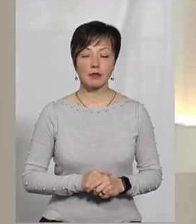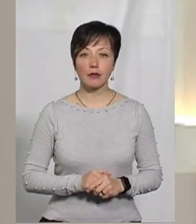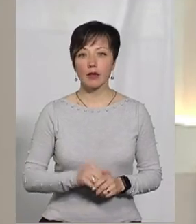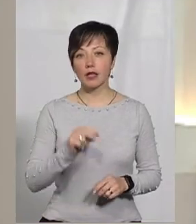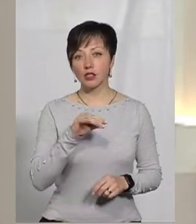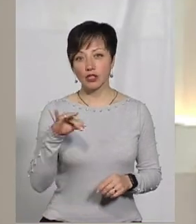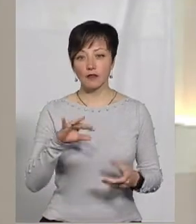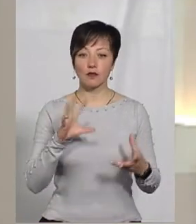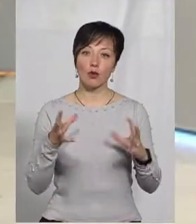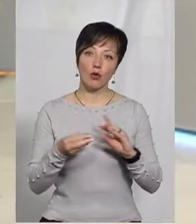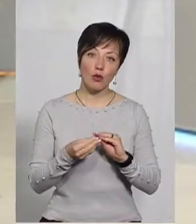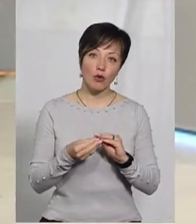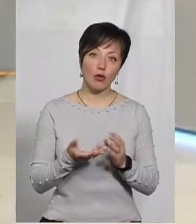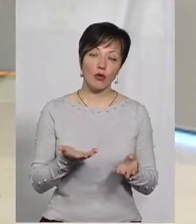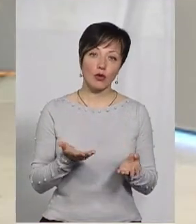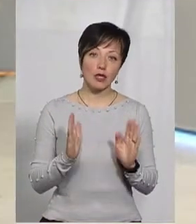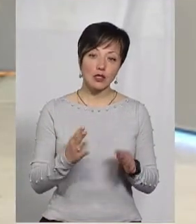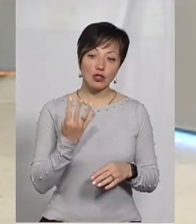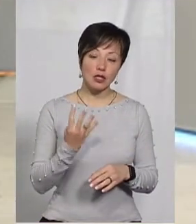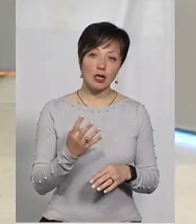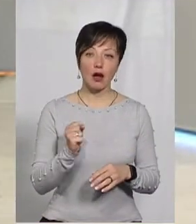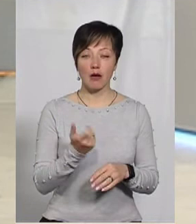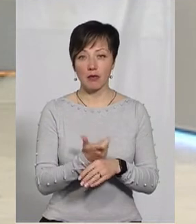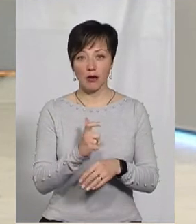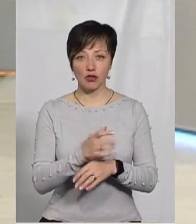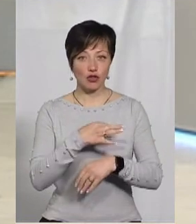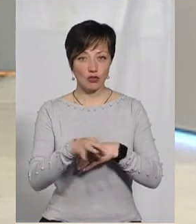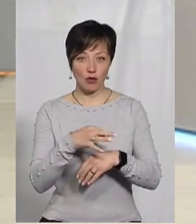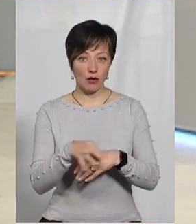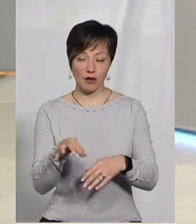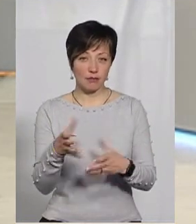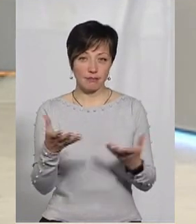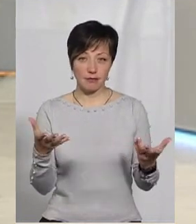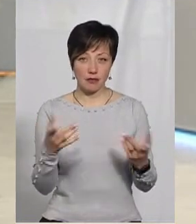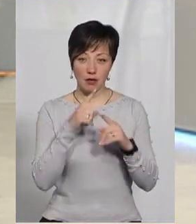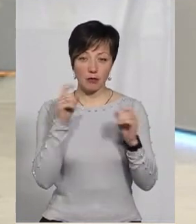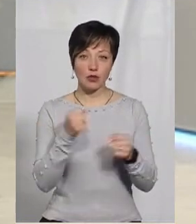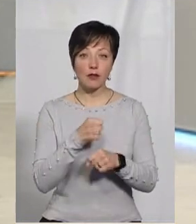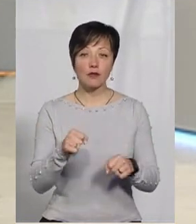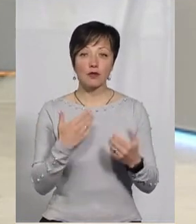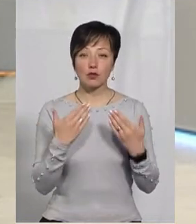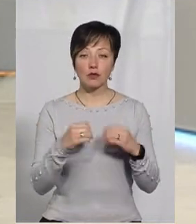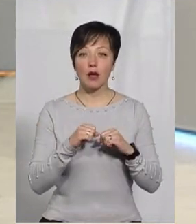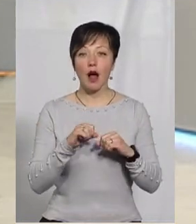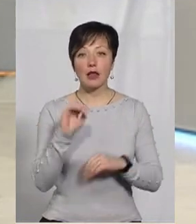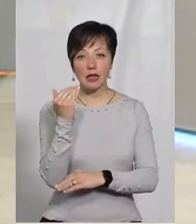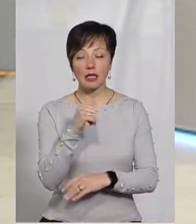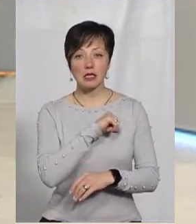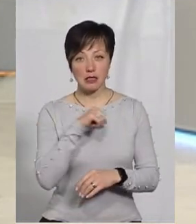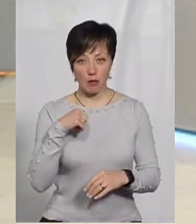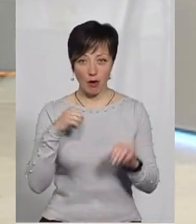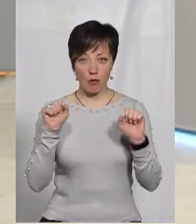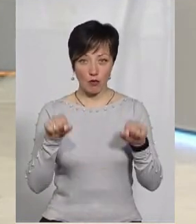Чи всього, чи аж жорстокість завжди неприйнятна у стосунках? А чи може дитина сама